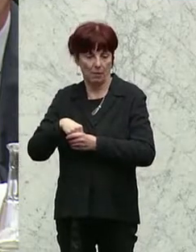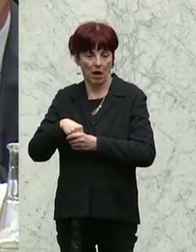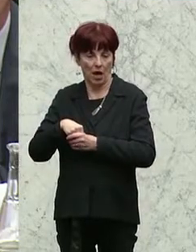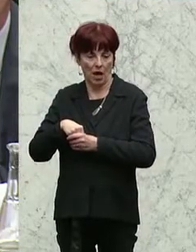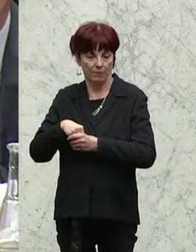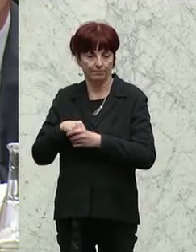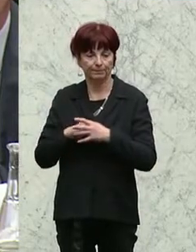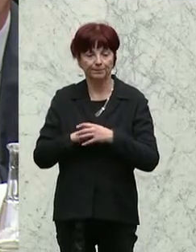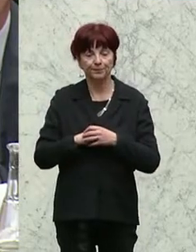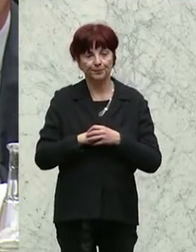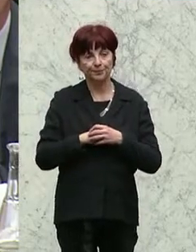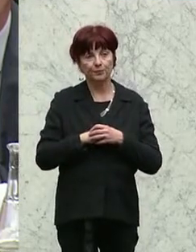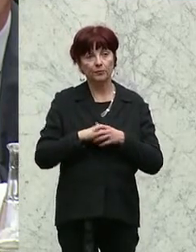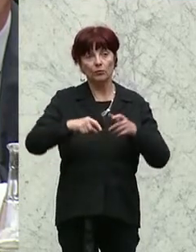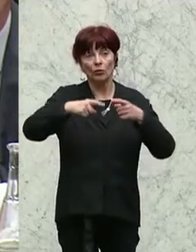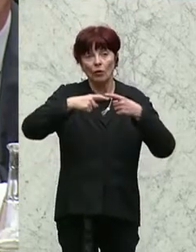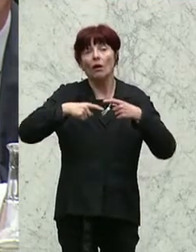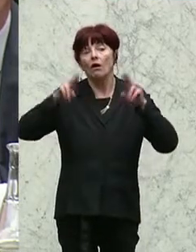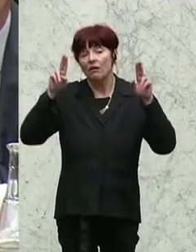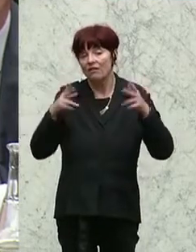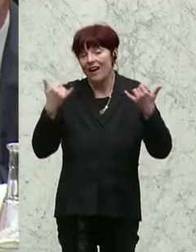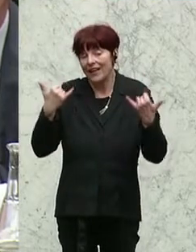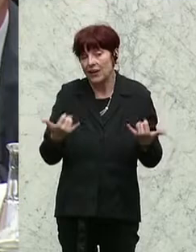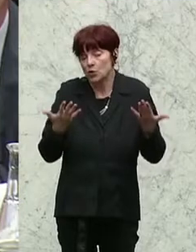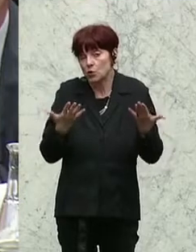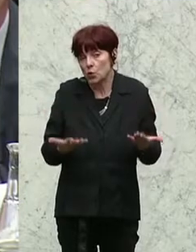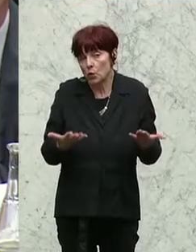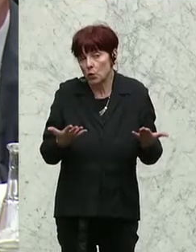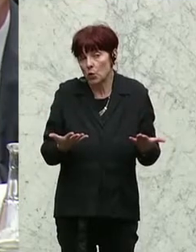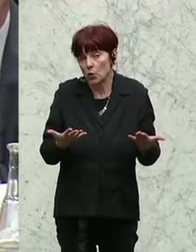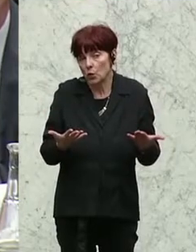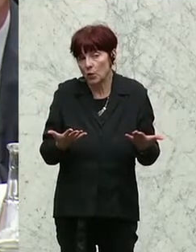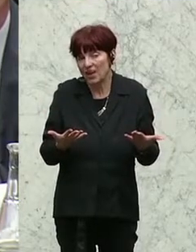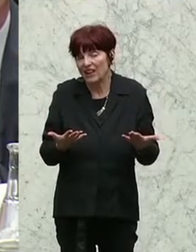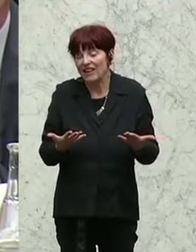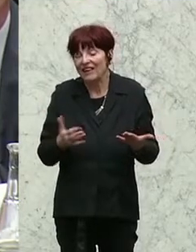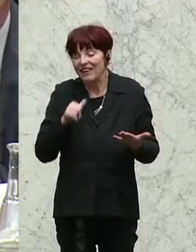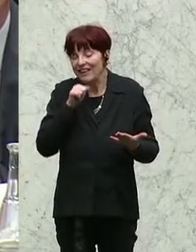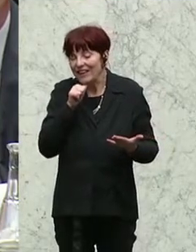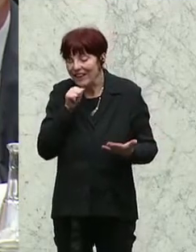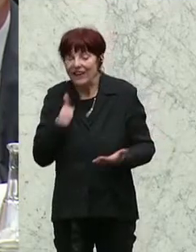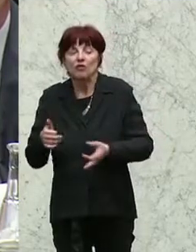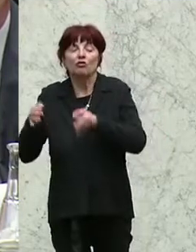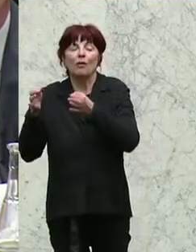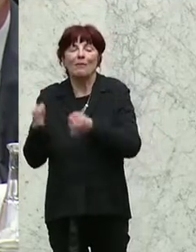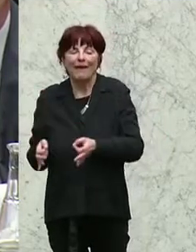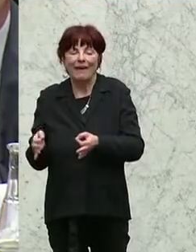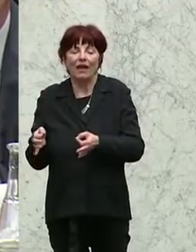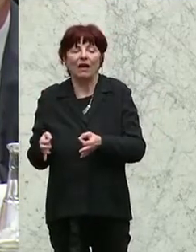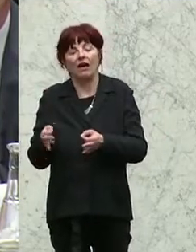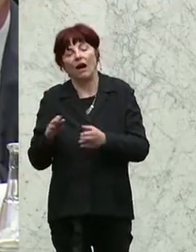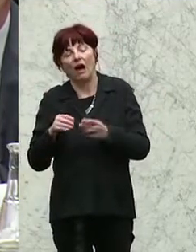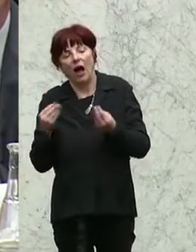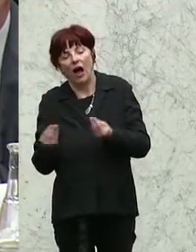dürften. In der Tat ist es so, dass auf mehr oder weniger informelle Weise derzeit die Bundesbahnen